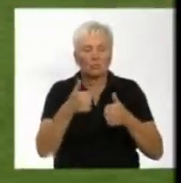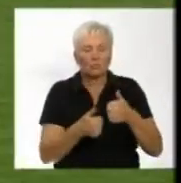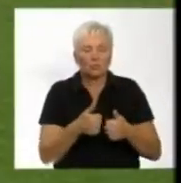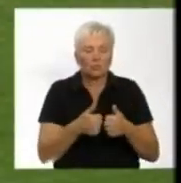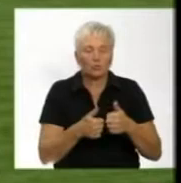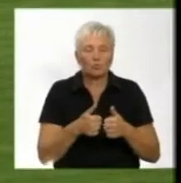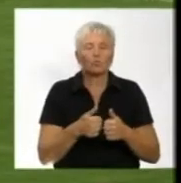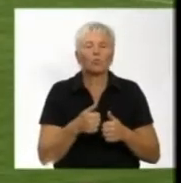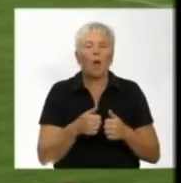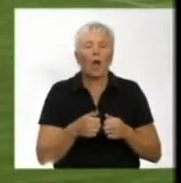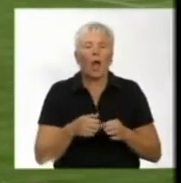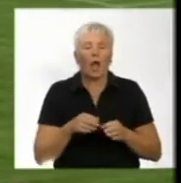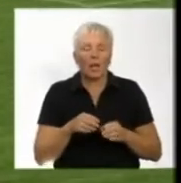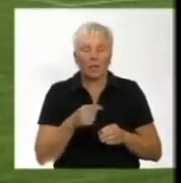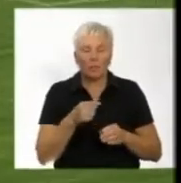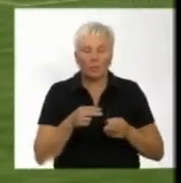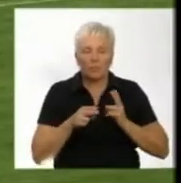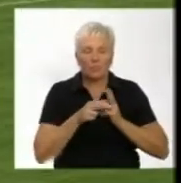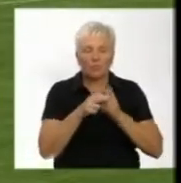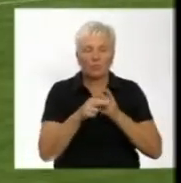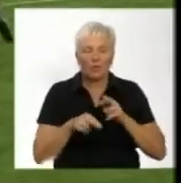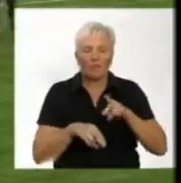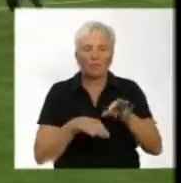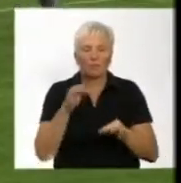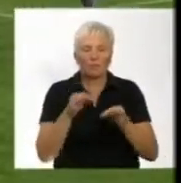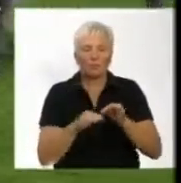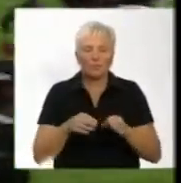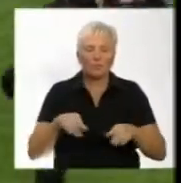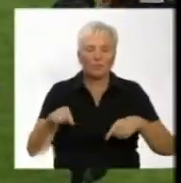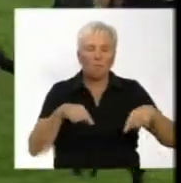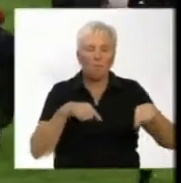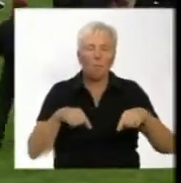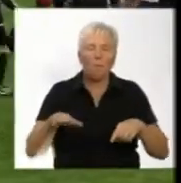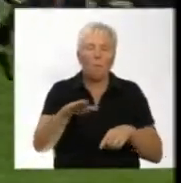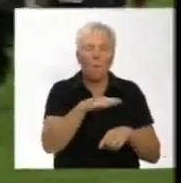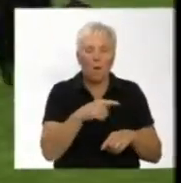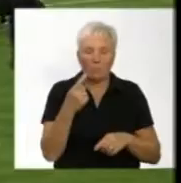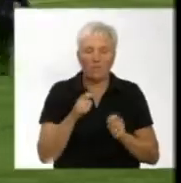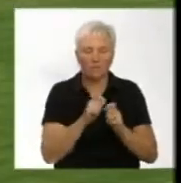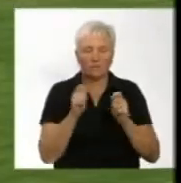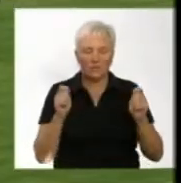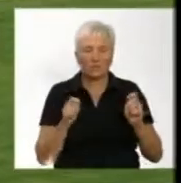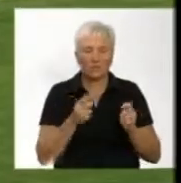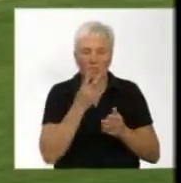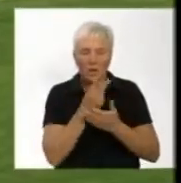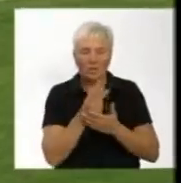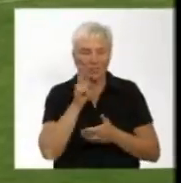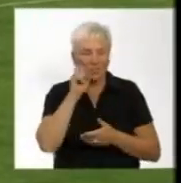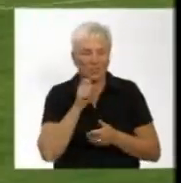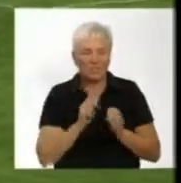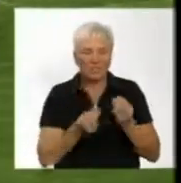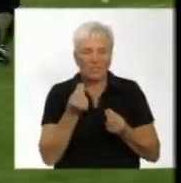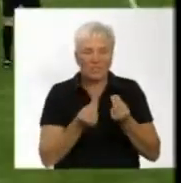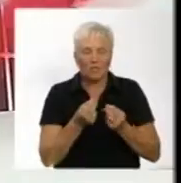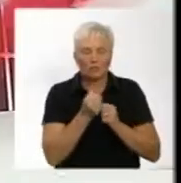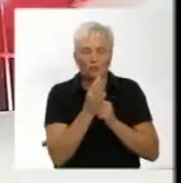Рєзнікова та перешкоджала виходу суддів із поля. Перший відкритий для глядачів матч віничани зіграють 14